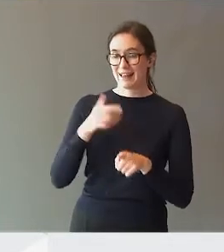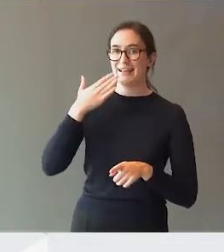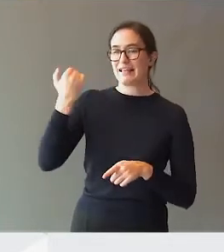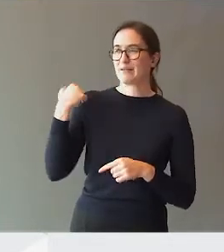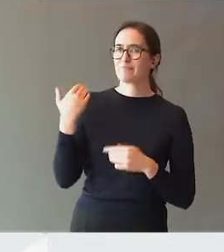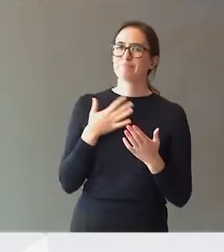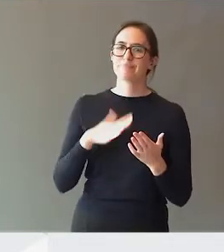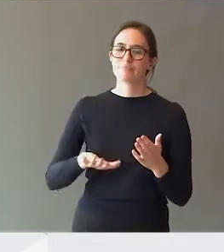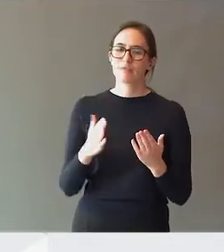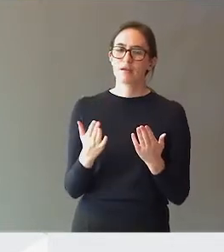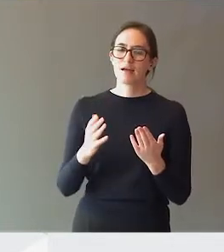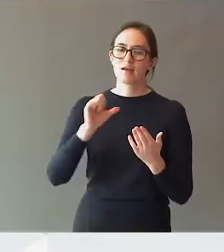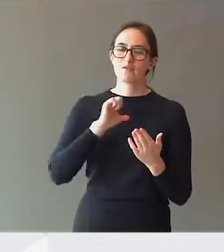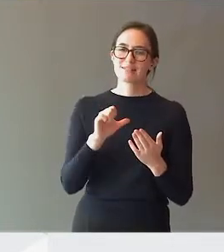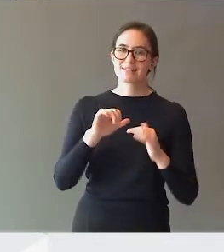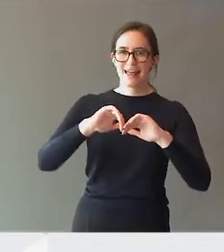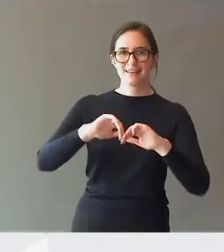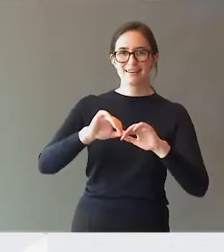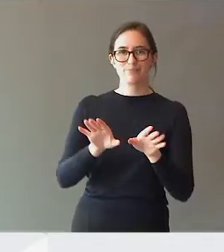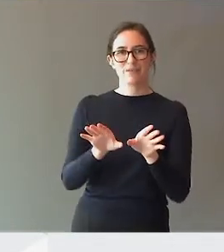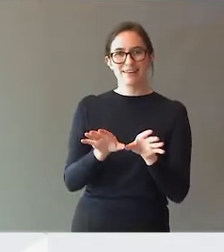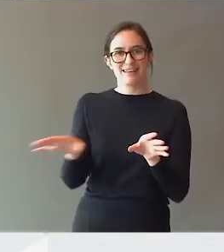en desentralisering av tjenesten